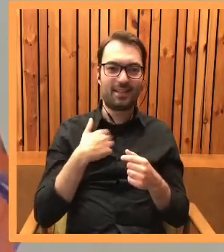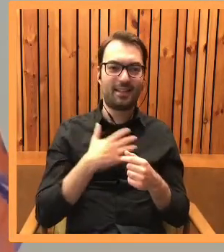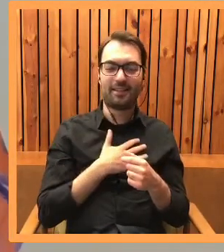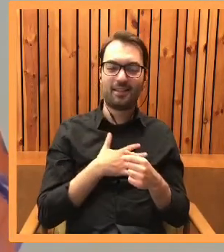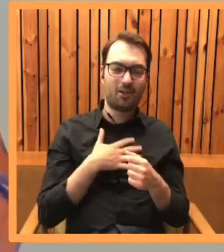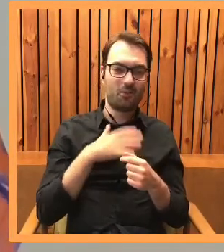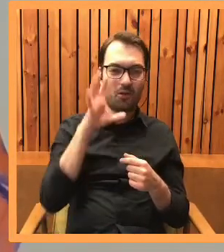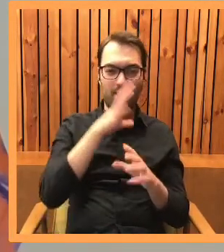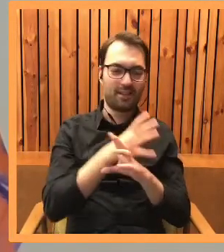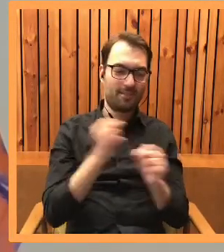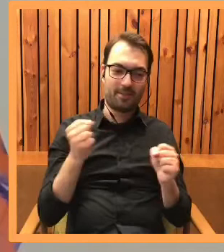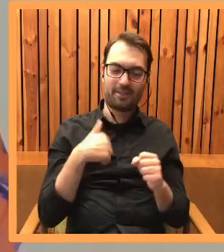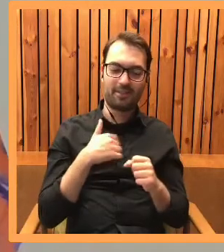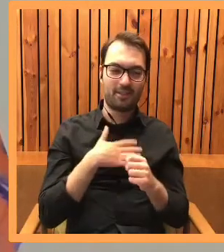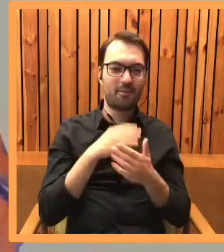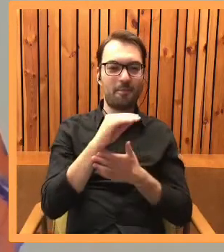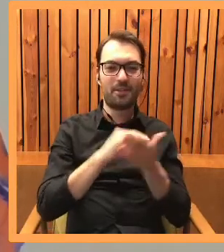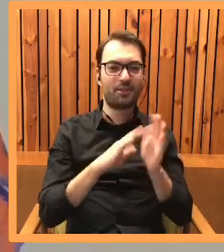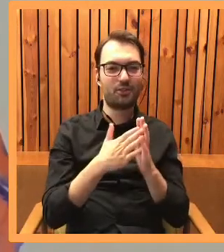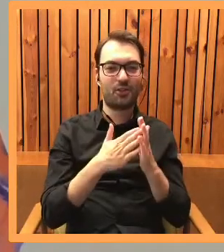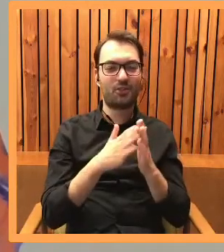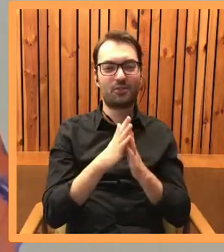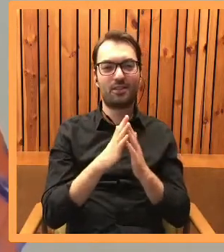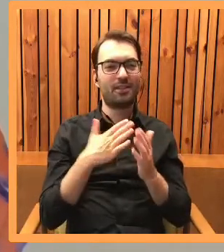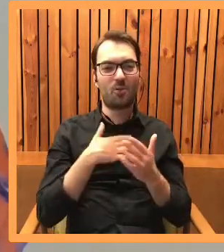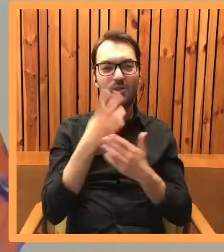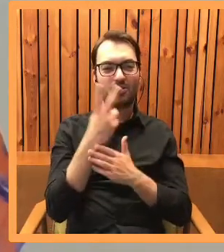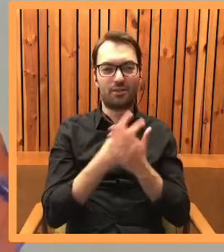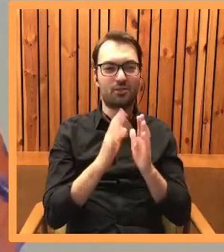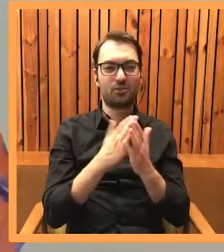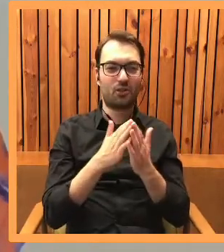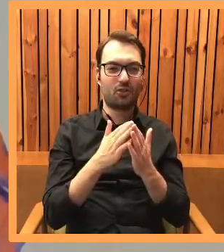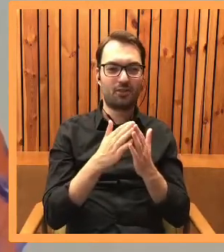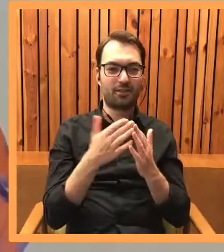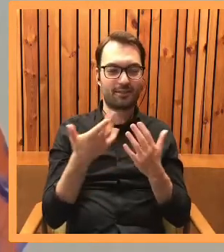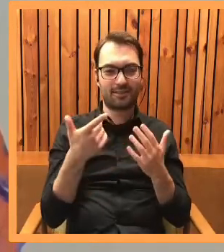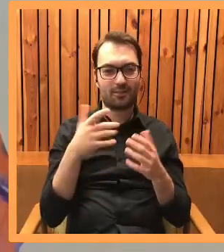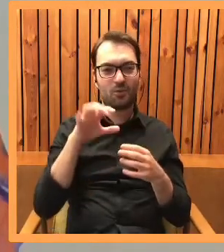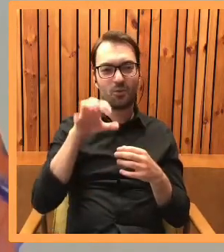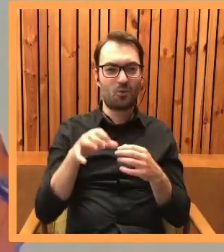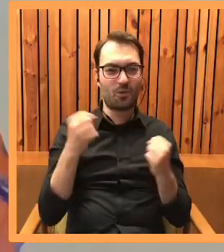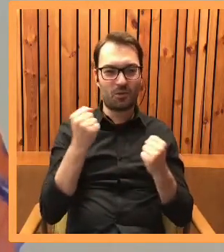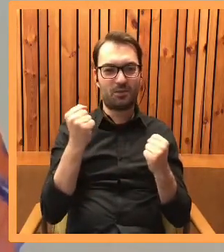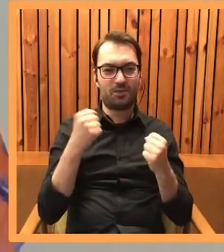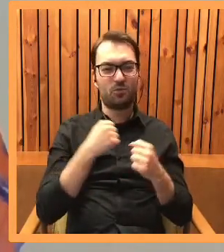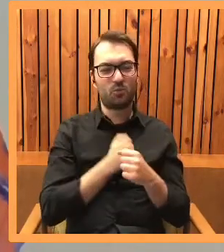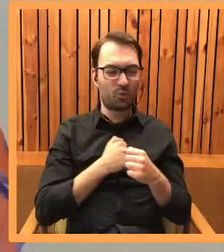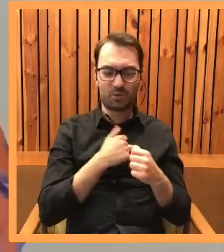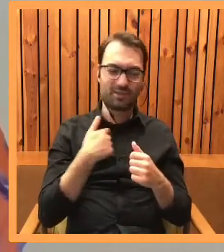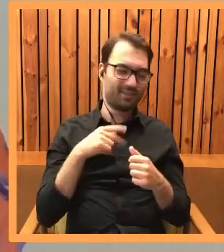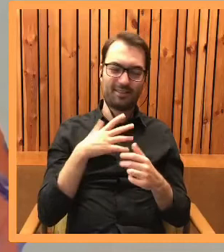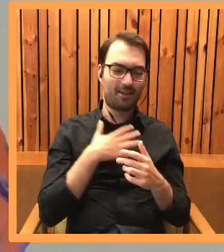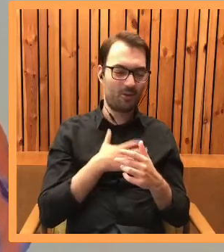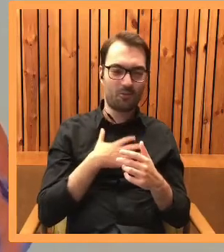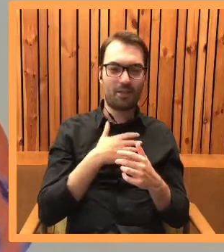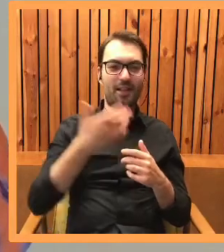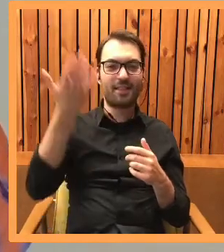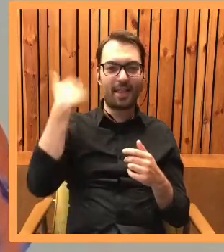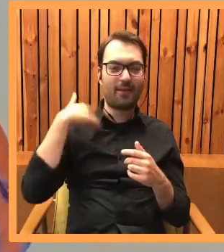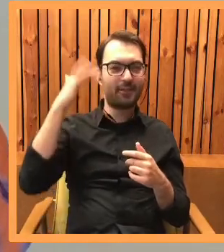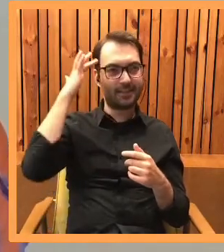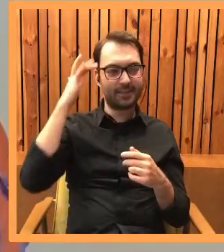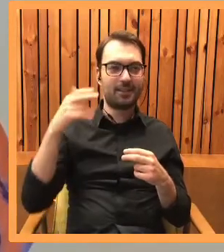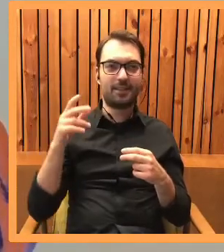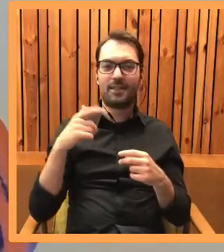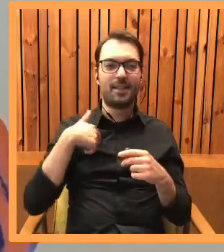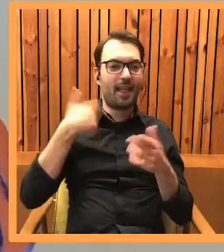cierpię oglądać dramatów, nie lubię czytać książek też takich właśnie smutnych i dawno temu powiedziałam